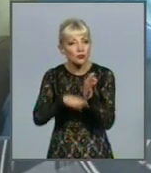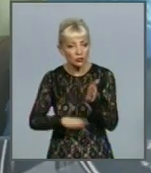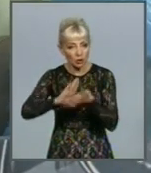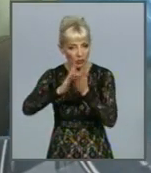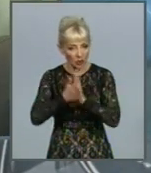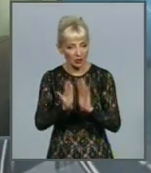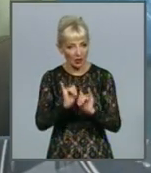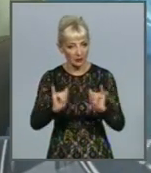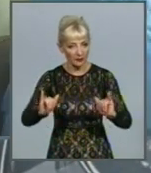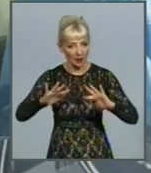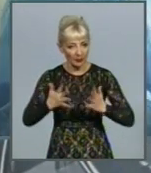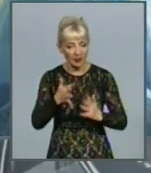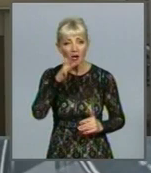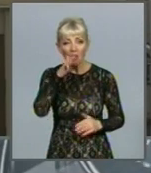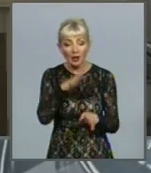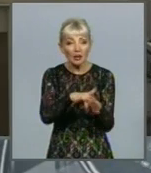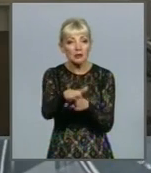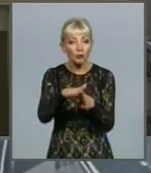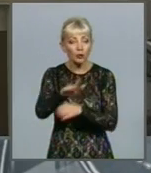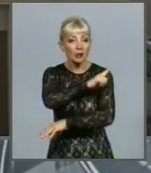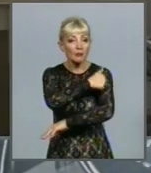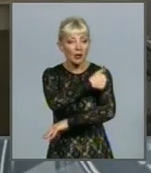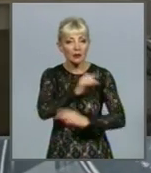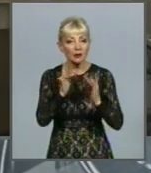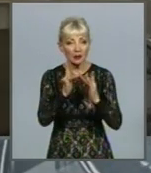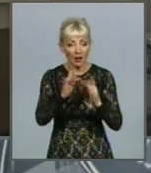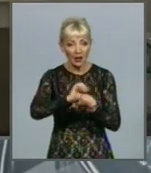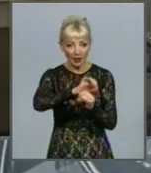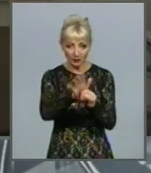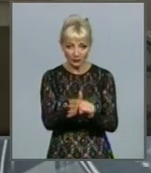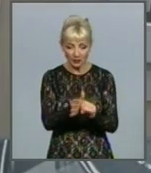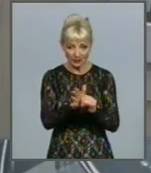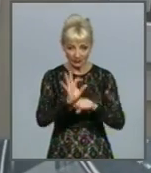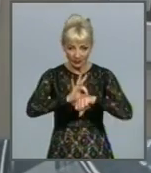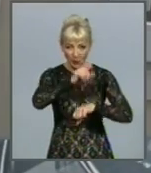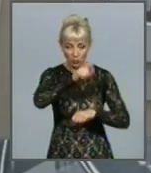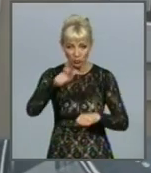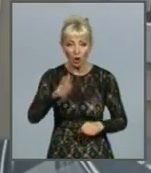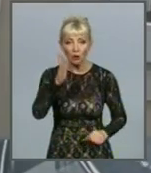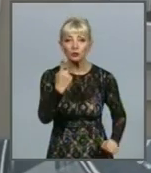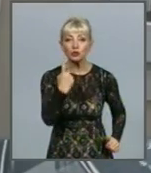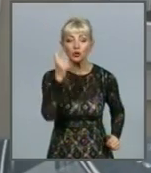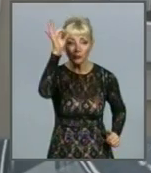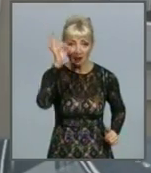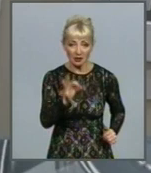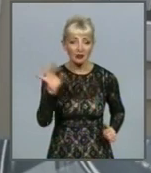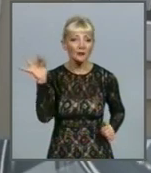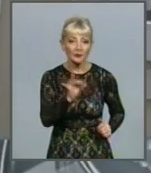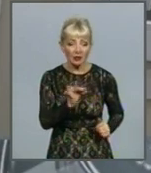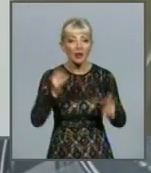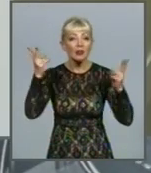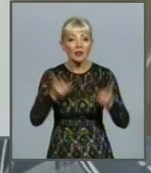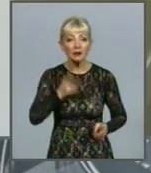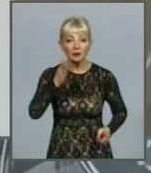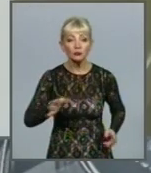розвитку подій. А саме коли заповненість лікарняних ліжок коронавірусними пацієнтами сягне 100% і доведеться